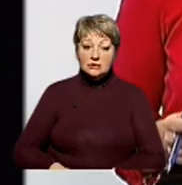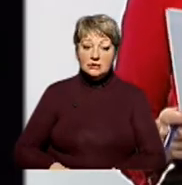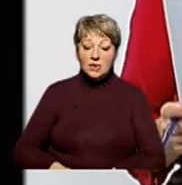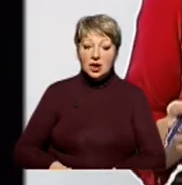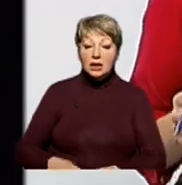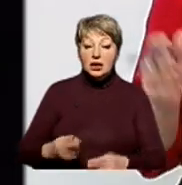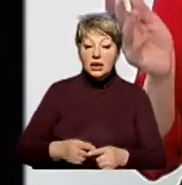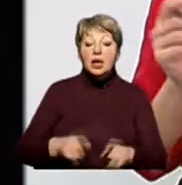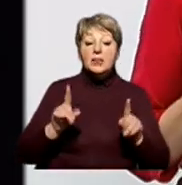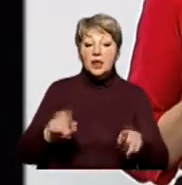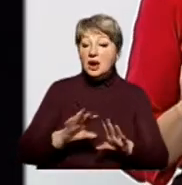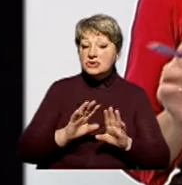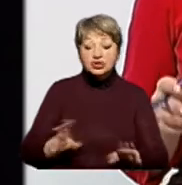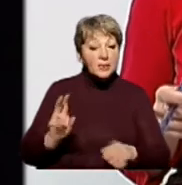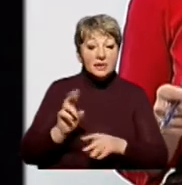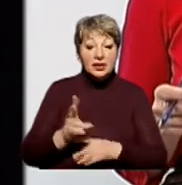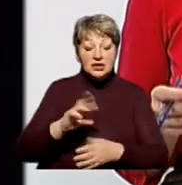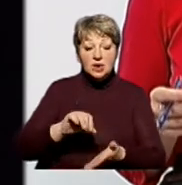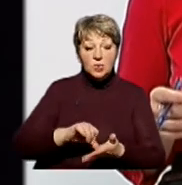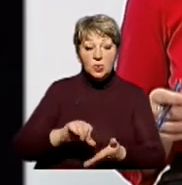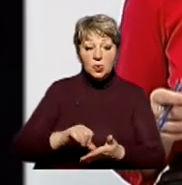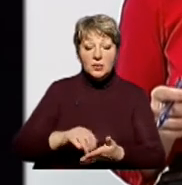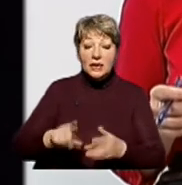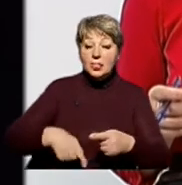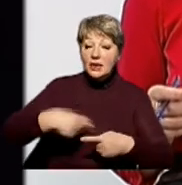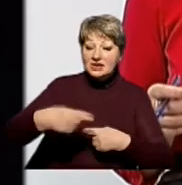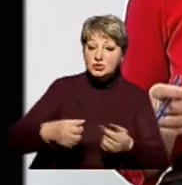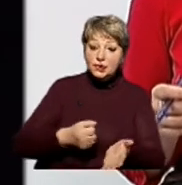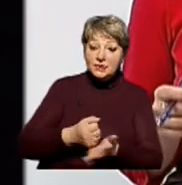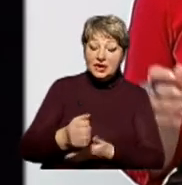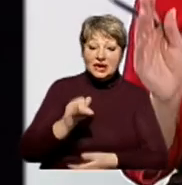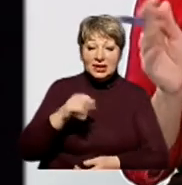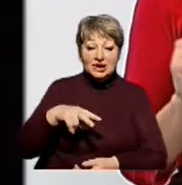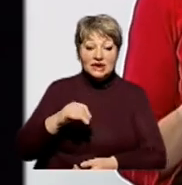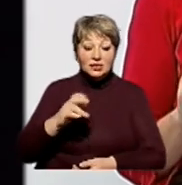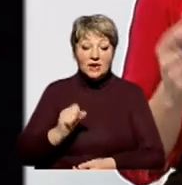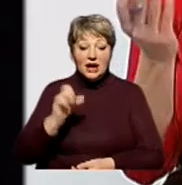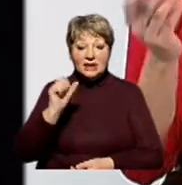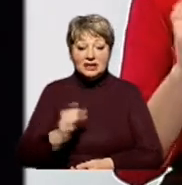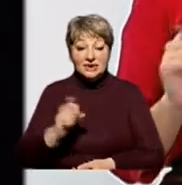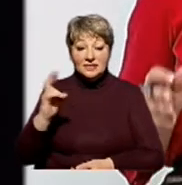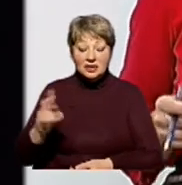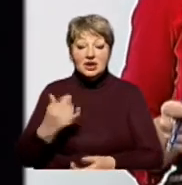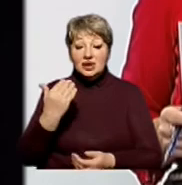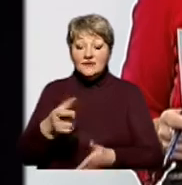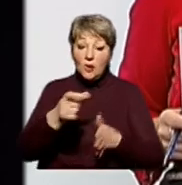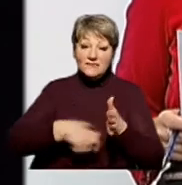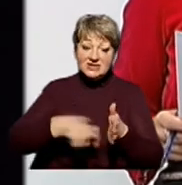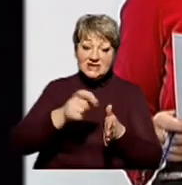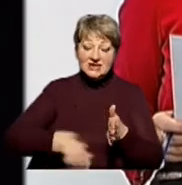Пані Звягінцева також не з'явилися для участі у ефірі, тож наступний кандидат – це Іллєнко Андрій Юрьович, його визитівка.